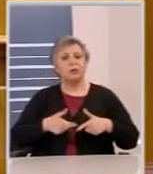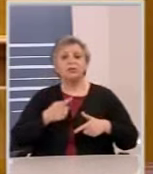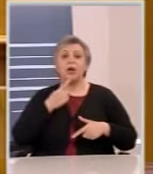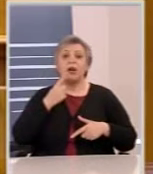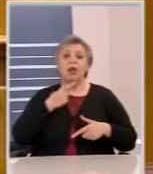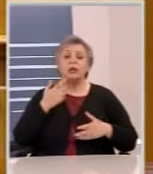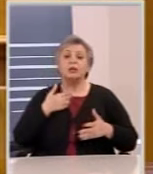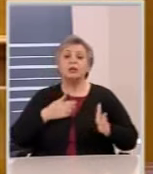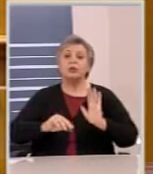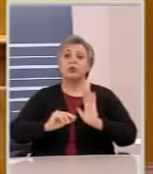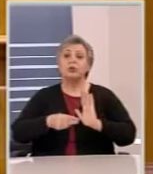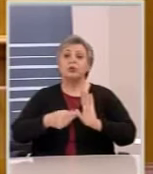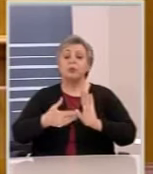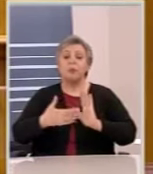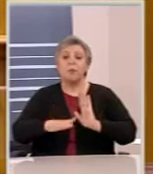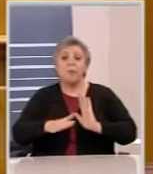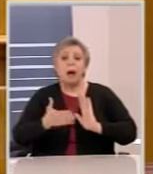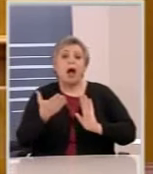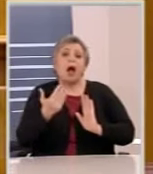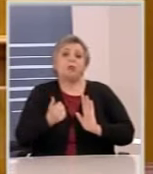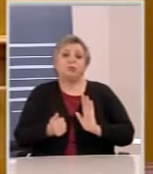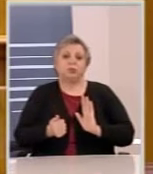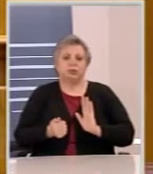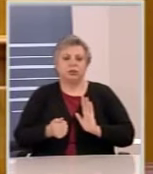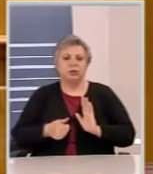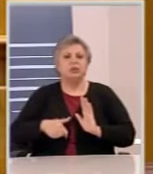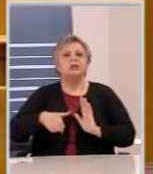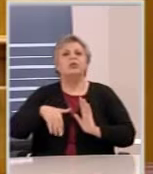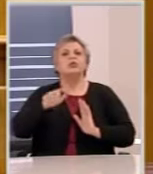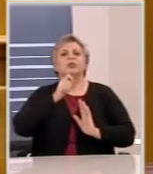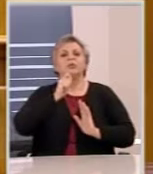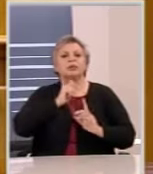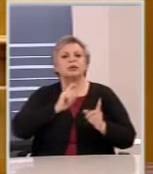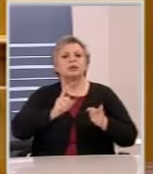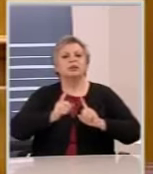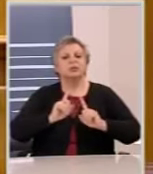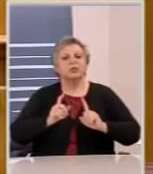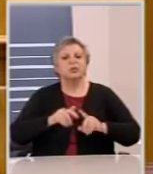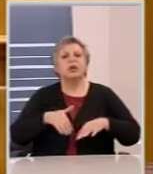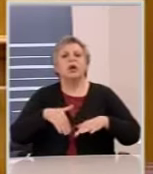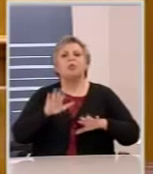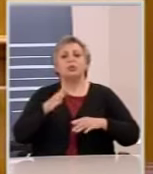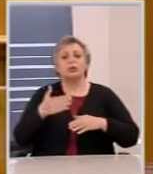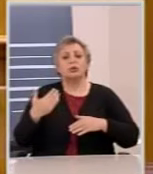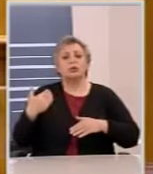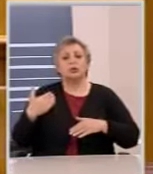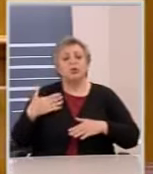συμφωνία, ούτε πολιτική συμφωνία, ούτε συμφωνία, ούτε τώρα, ούτε ποτέ.